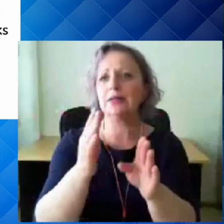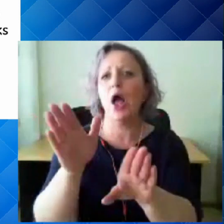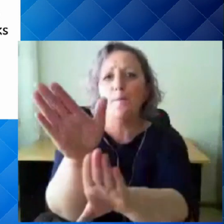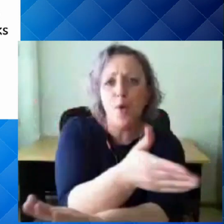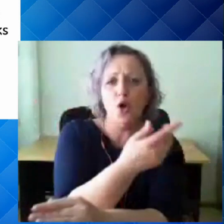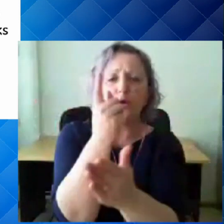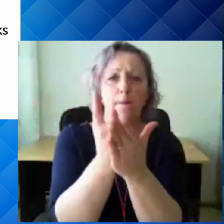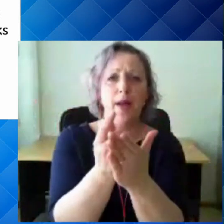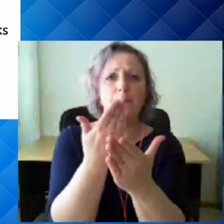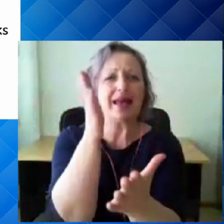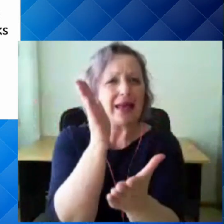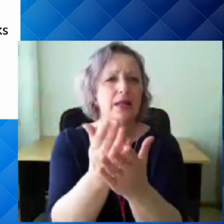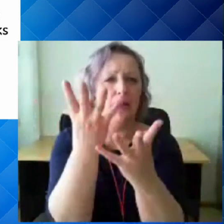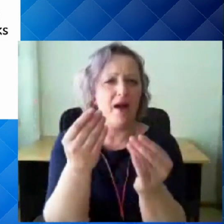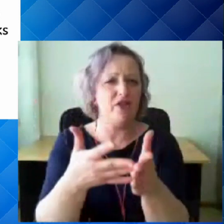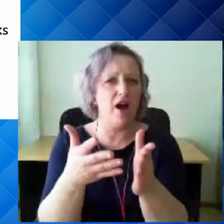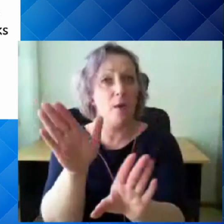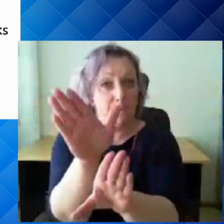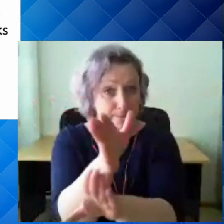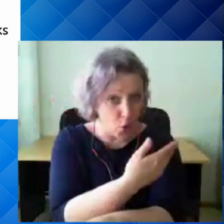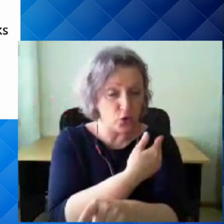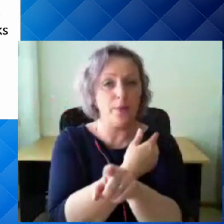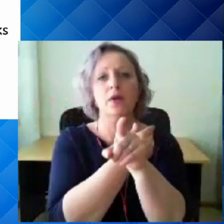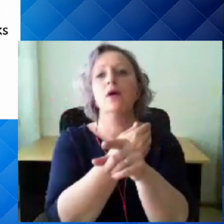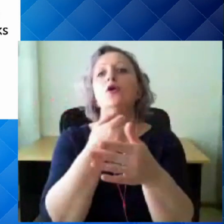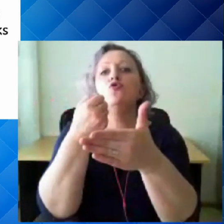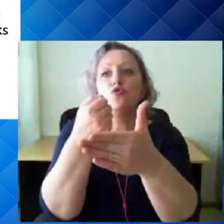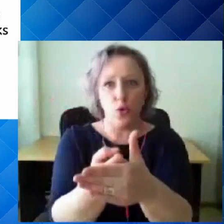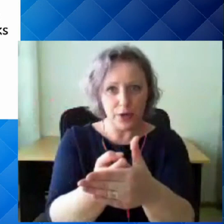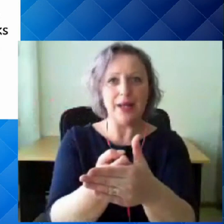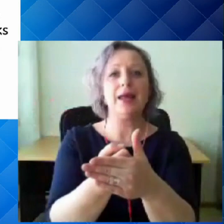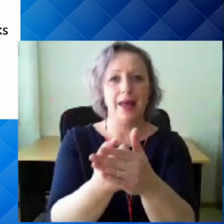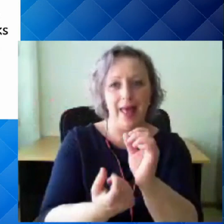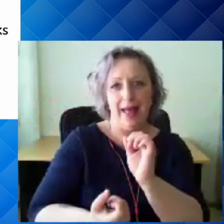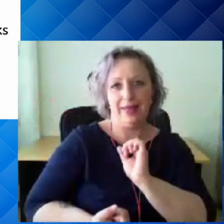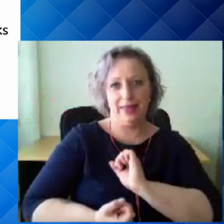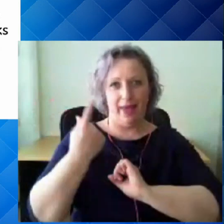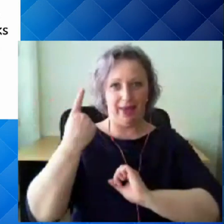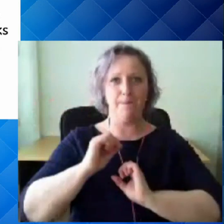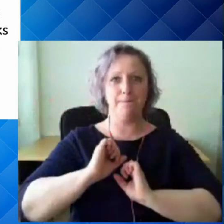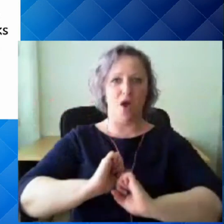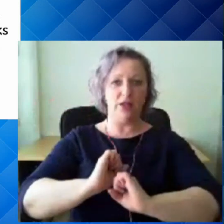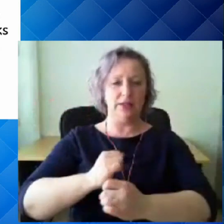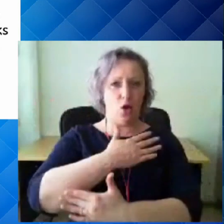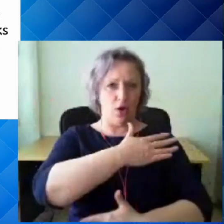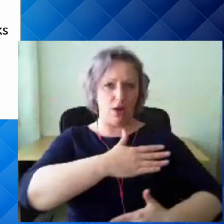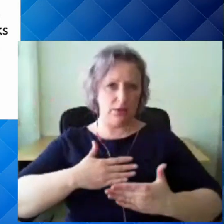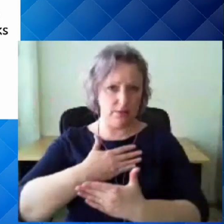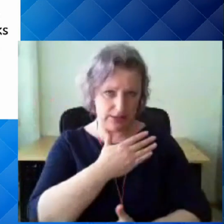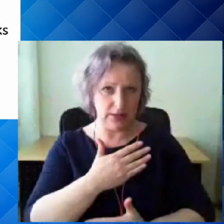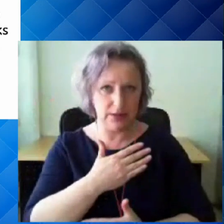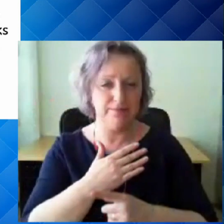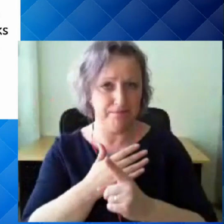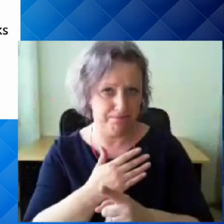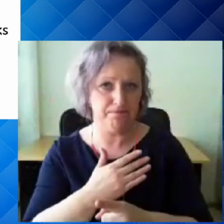teatud päevatarv. See nii kui kujuneb välja see imuunsuse tase, mis on vaktsiini